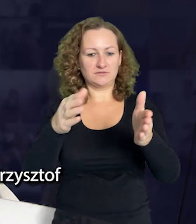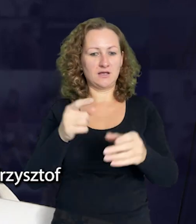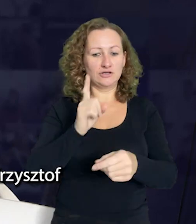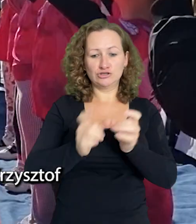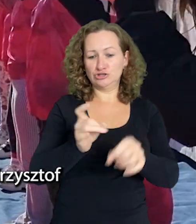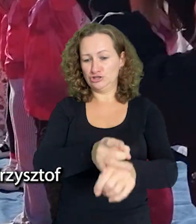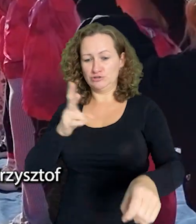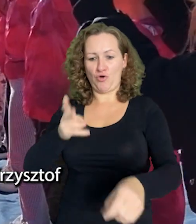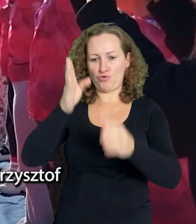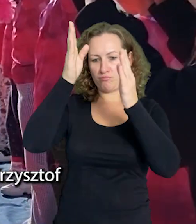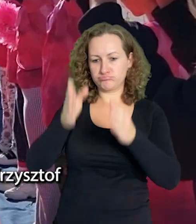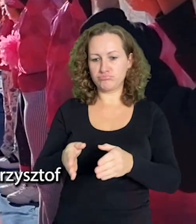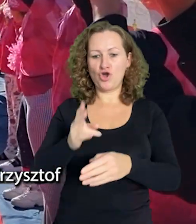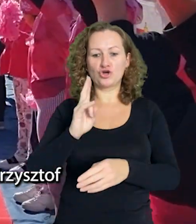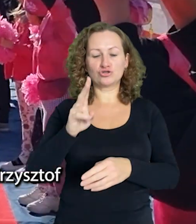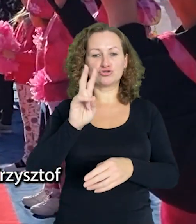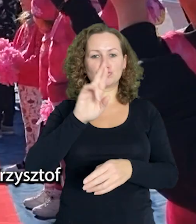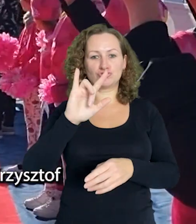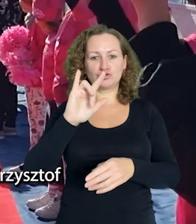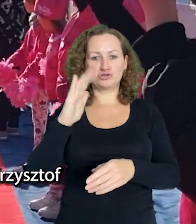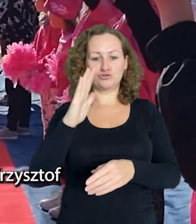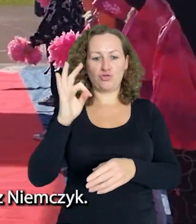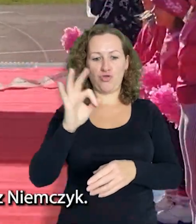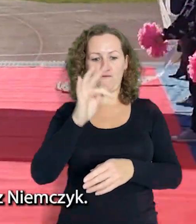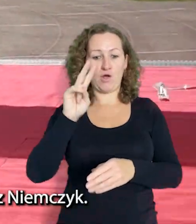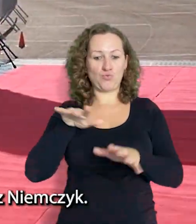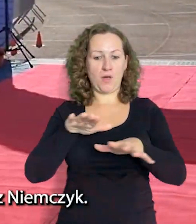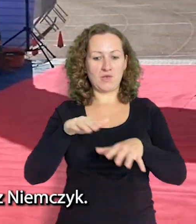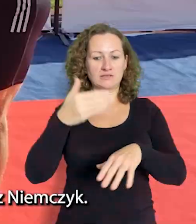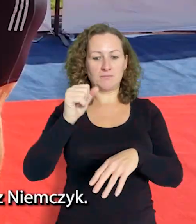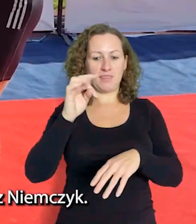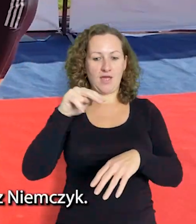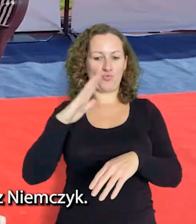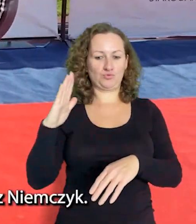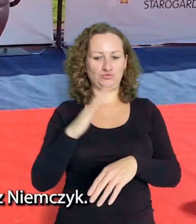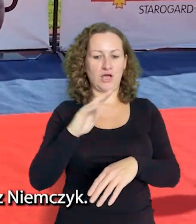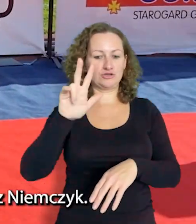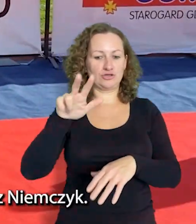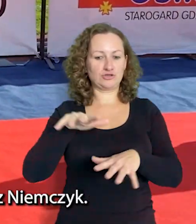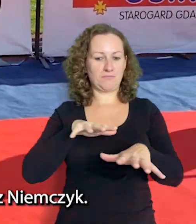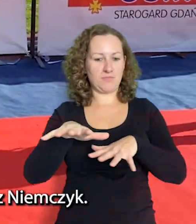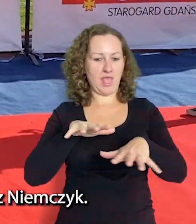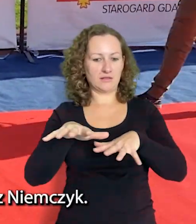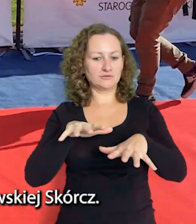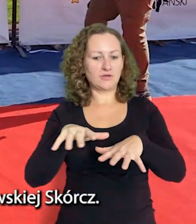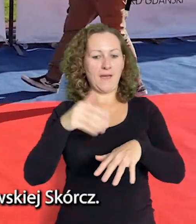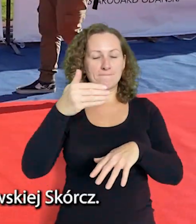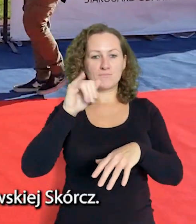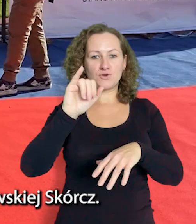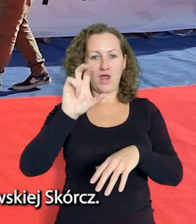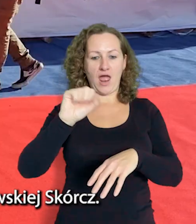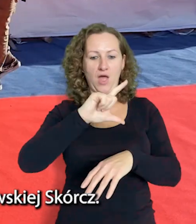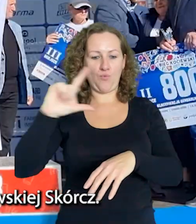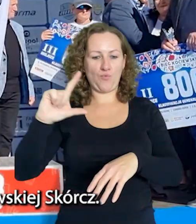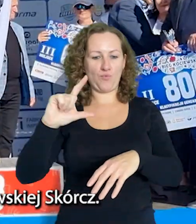i pasją. Najszybszym biegaczem wśród mężczyzn okazał się Krzysztof Gosiewski. Na drugim miejscu uplasował się starogardzianin Mateusz Niemczyk. Pod nią